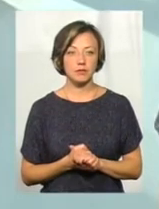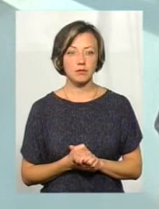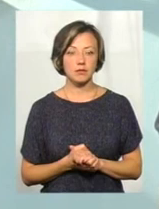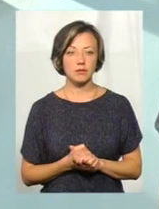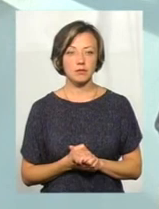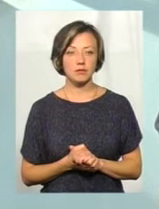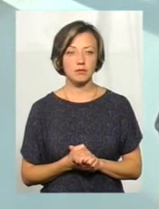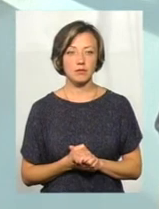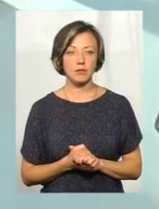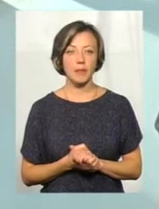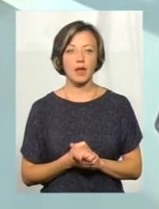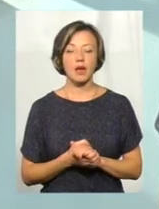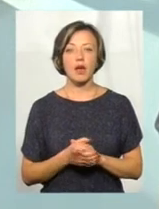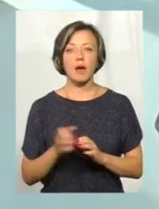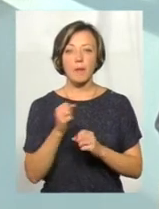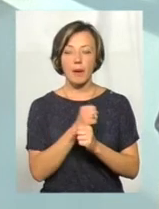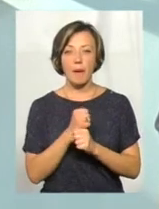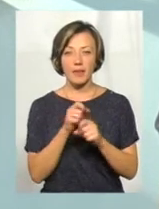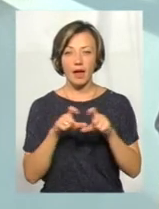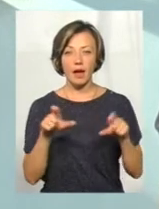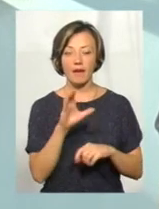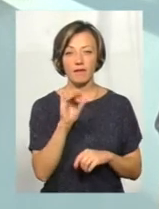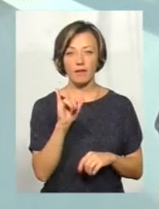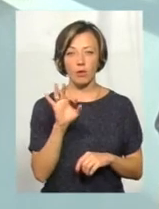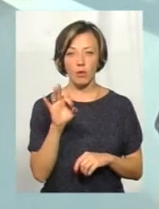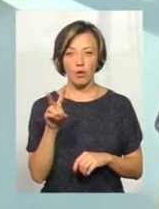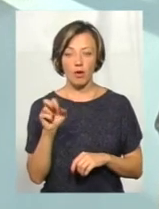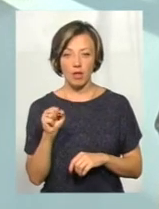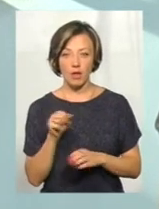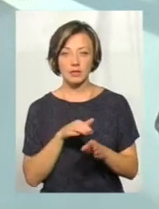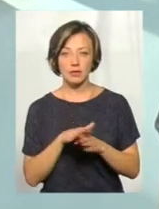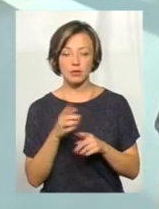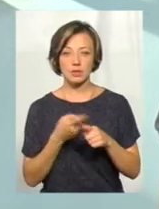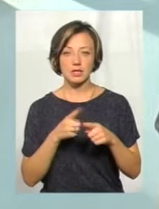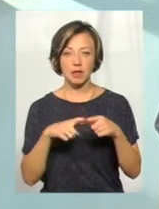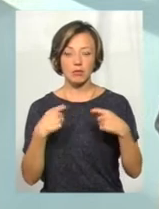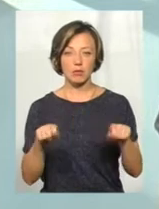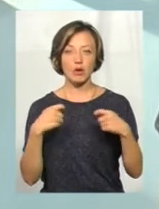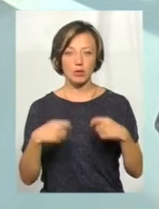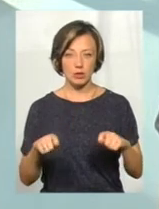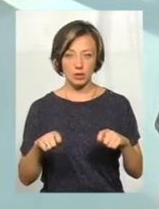що мережа аптек Віола саме здійснює оцей відпуск